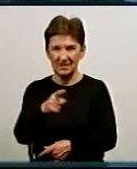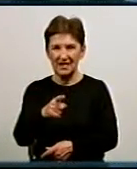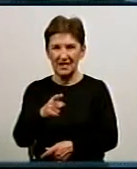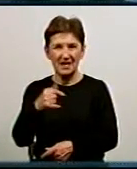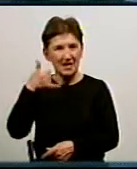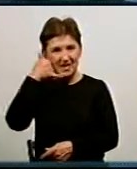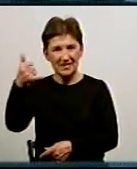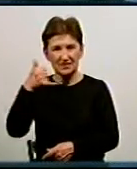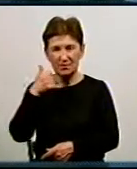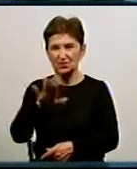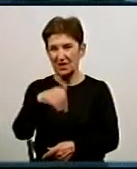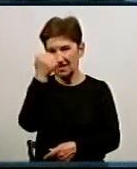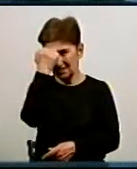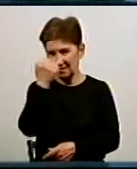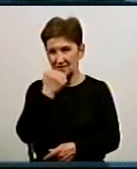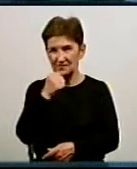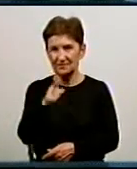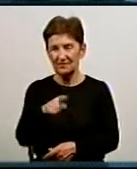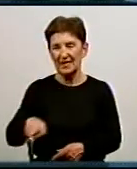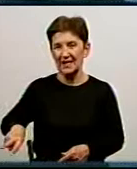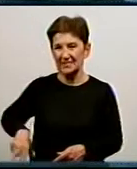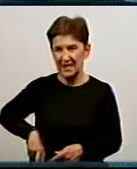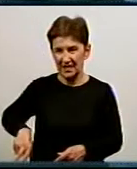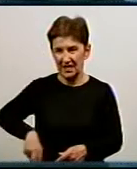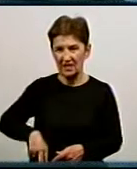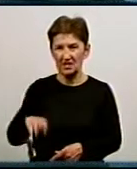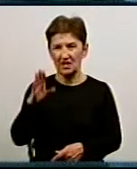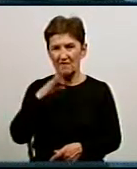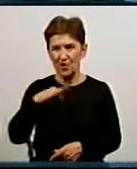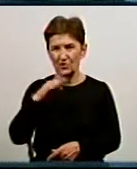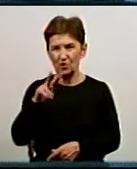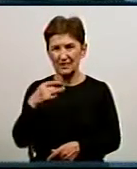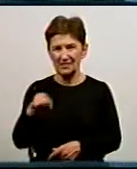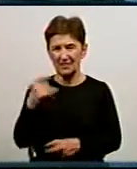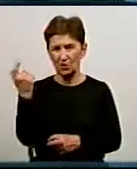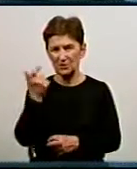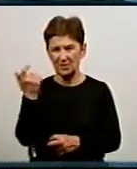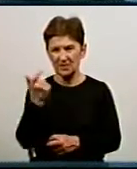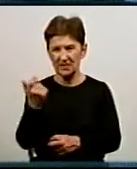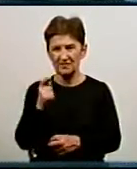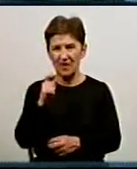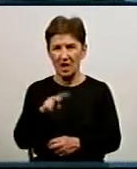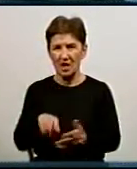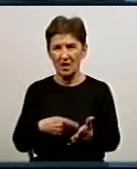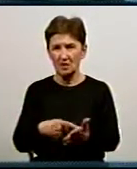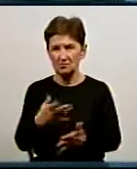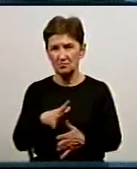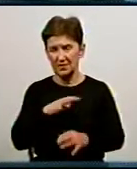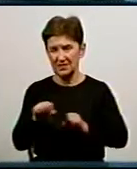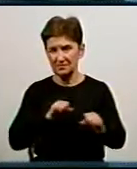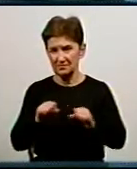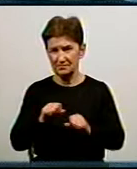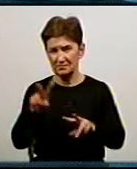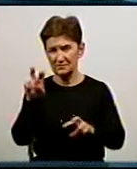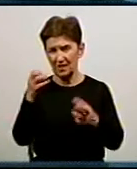міри. Дякую вам. Валентина Давичук, директор водопровідно-калізаційного господарства. Кропивницьку була у темі дня. Ми говорили